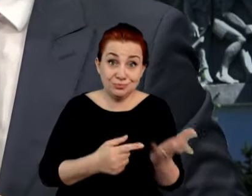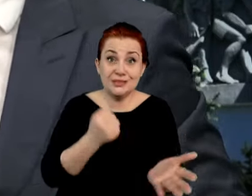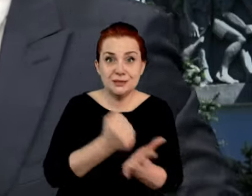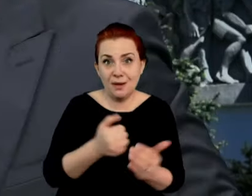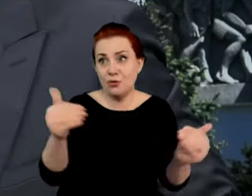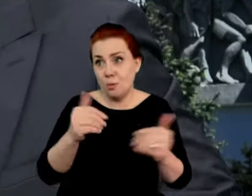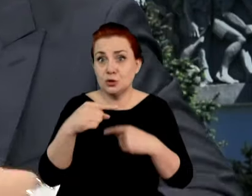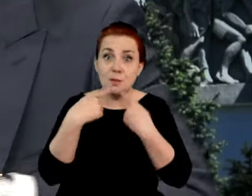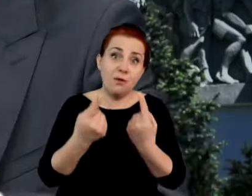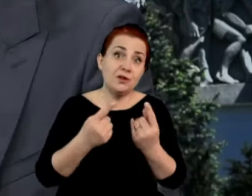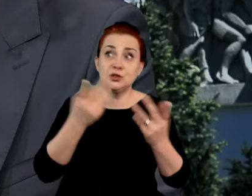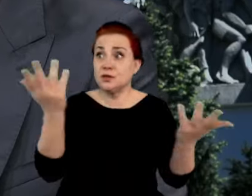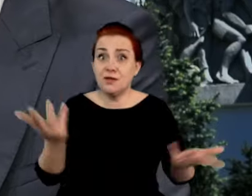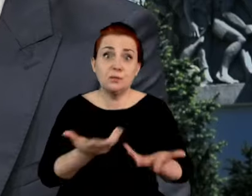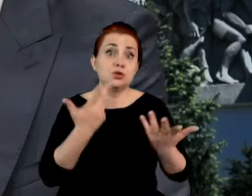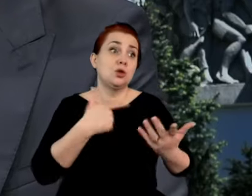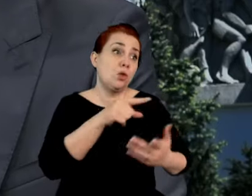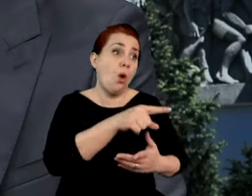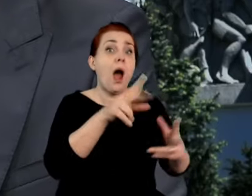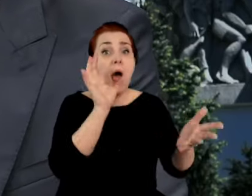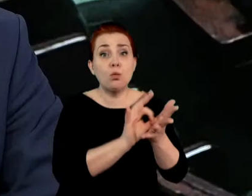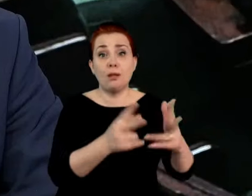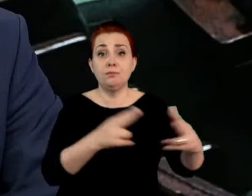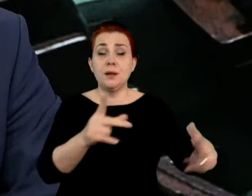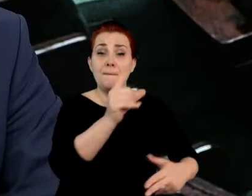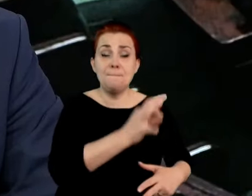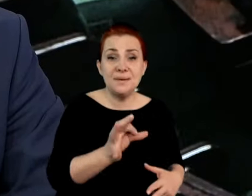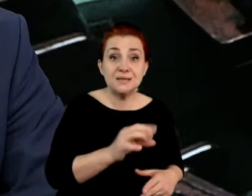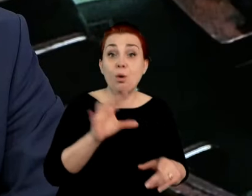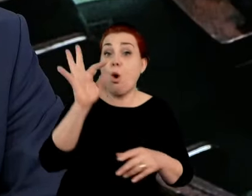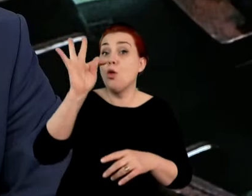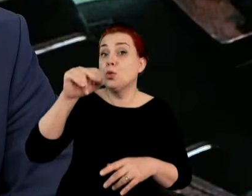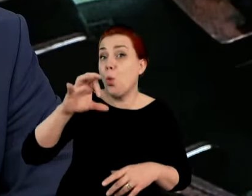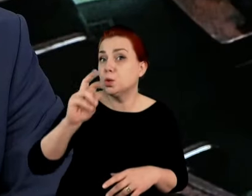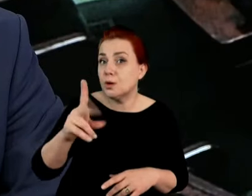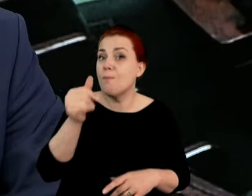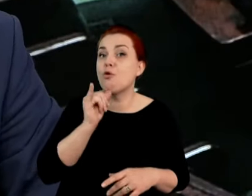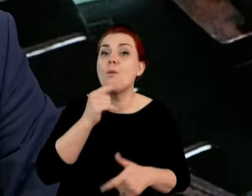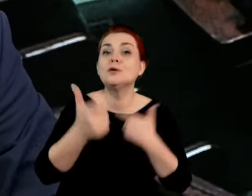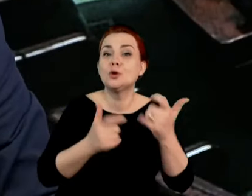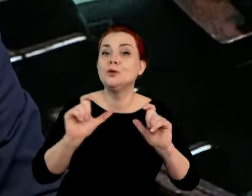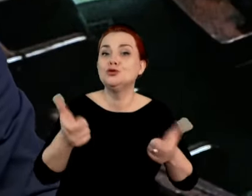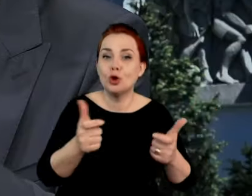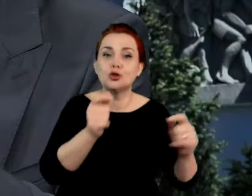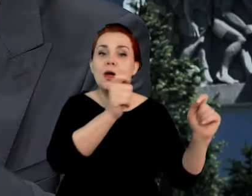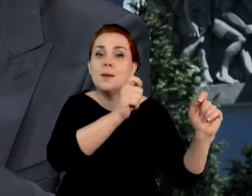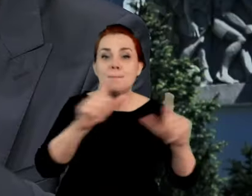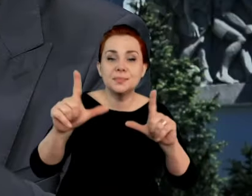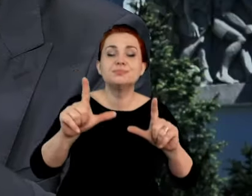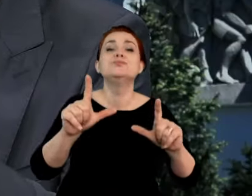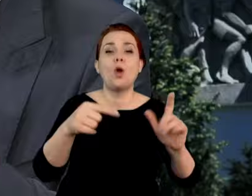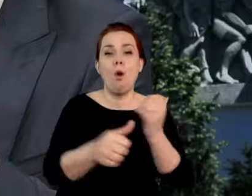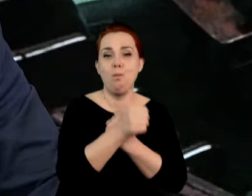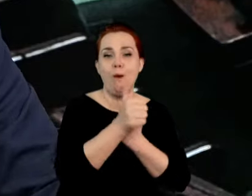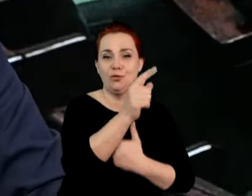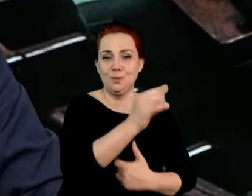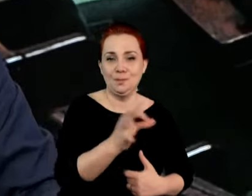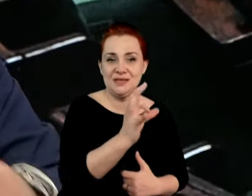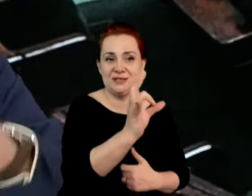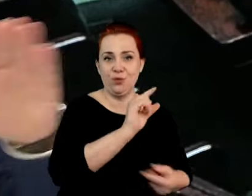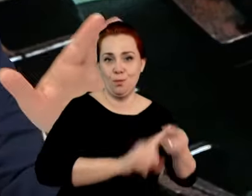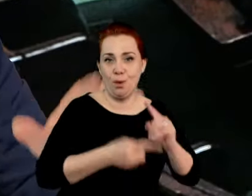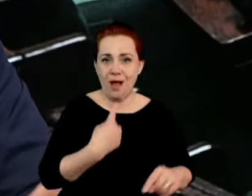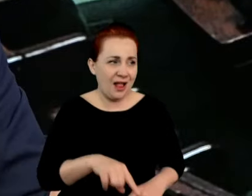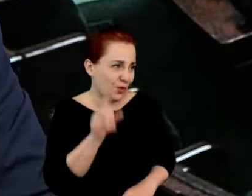się dzieje, wiem, spodu rządu Prawa i Sprawiedliwości? Bo no, to właśnie tak próbuje zrobić. Znaczy, inflacja istnieje dlatego, że jest rząd PiSu, tak twierdzi Donald Trump. Ale to jest nieprawda. No